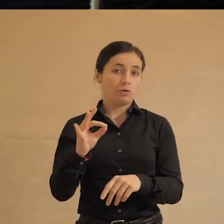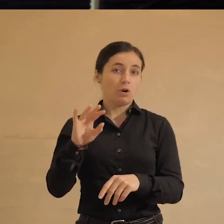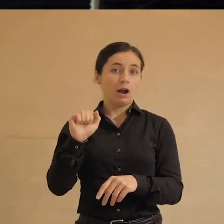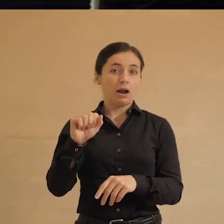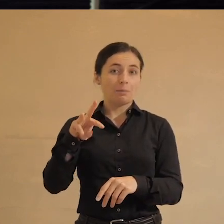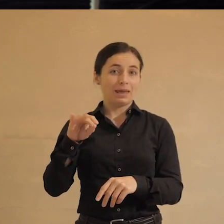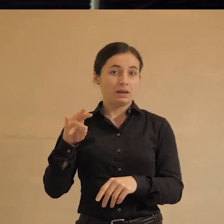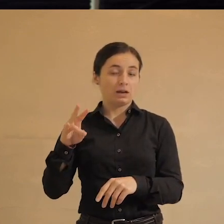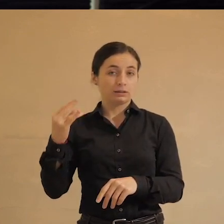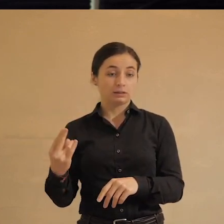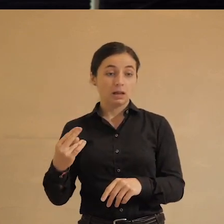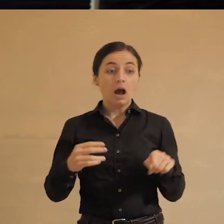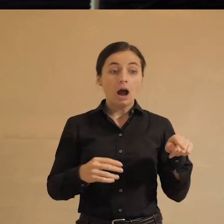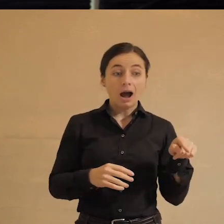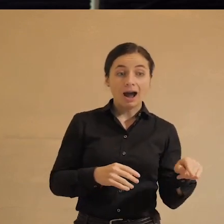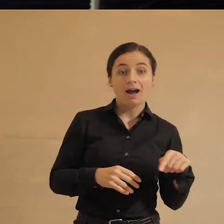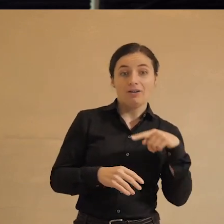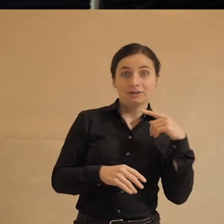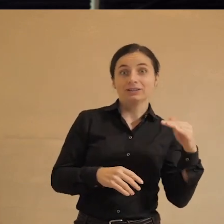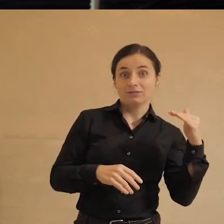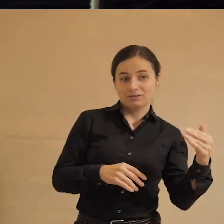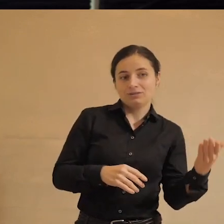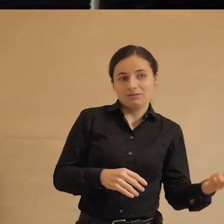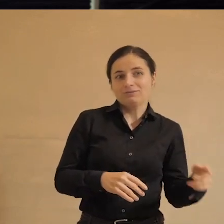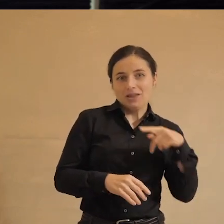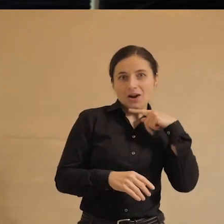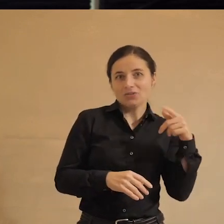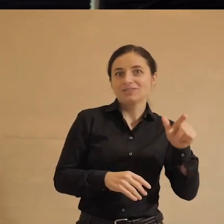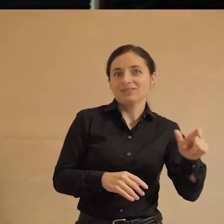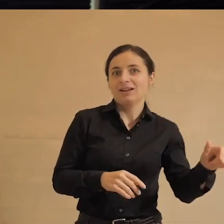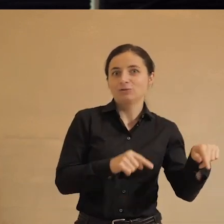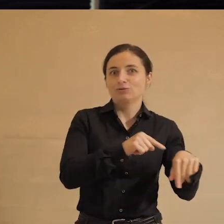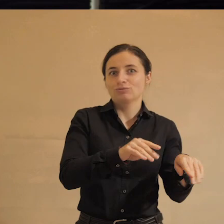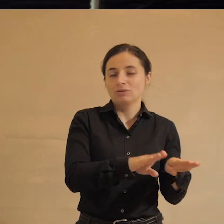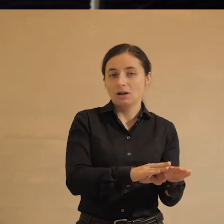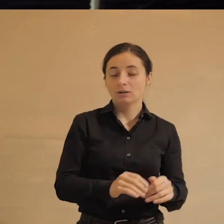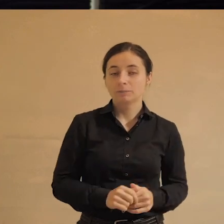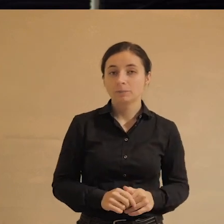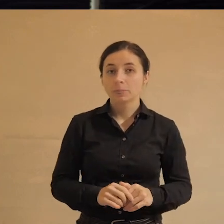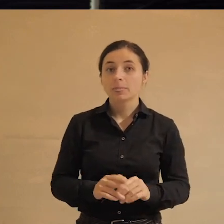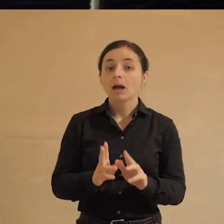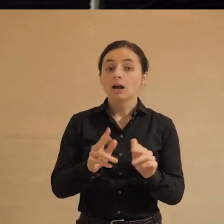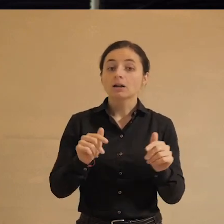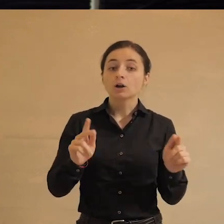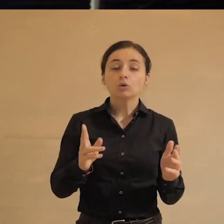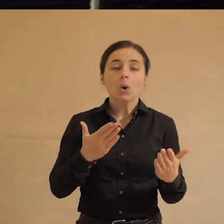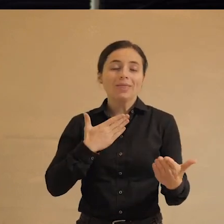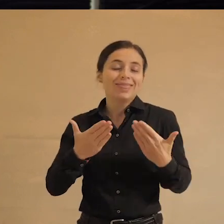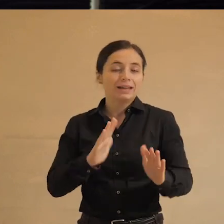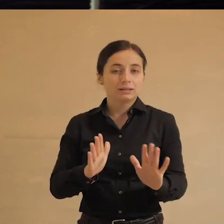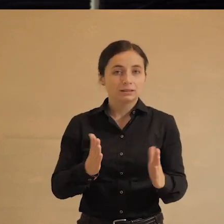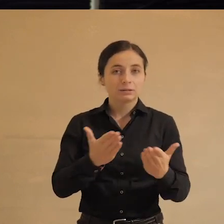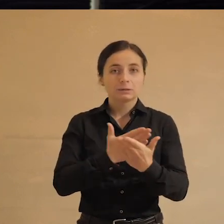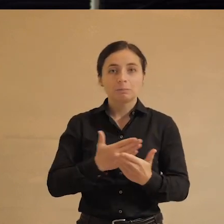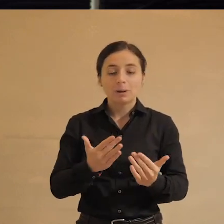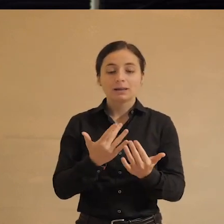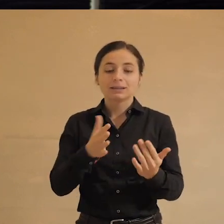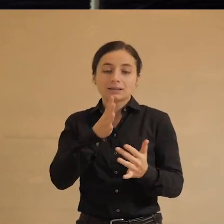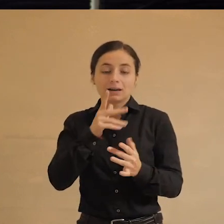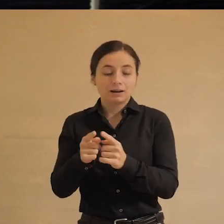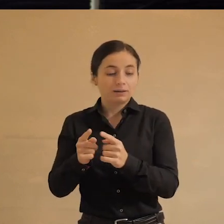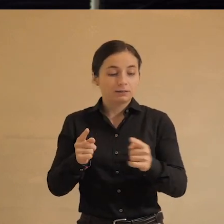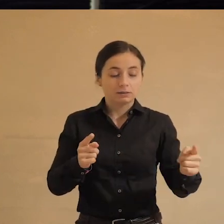Российской Федерации граждане Российской Федерации. Тем не менее, как бы кто к этому не относился, мы уже несколько лет